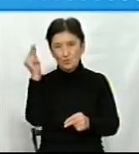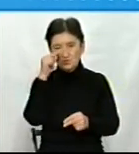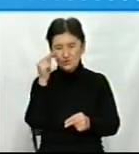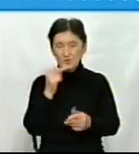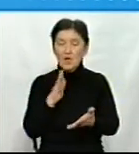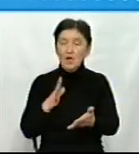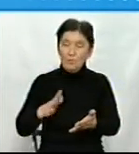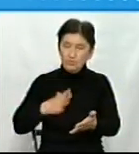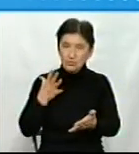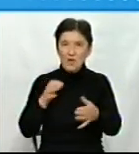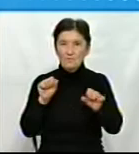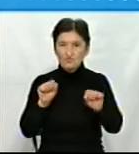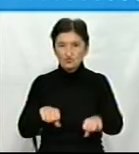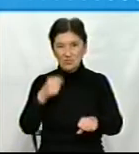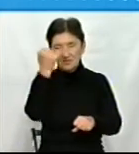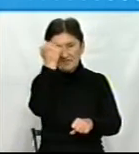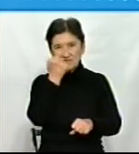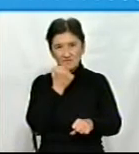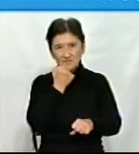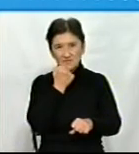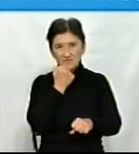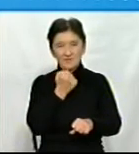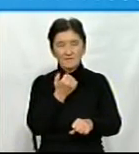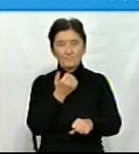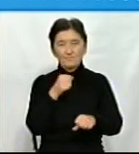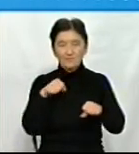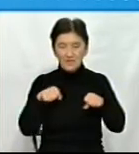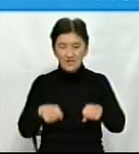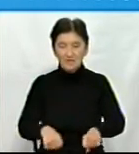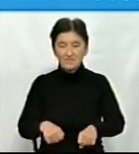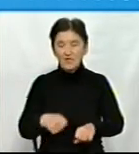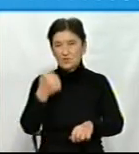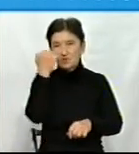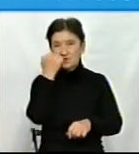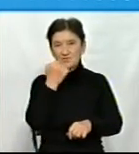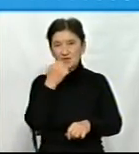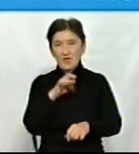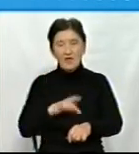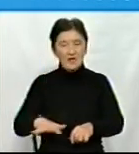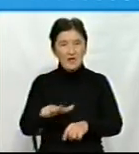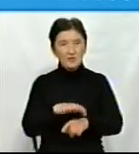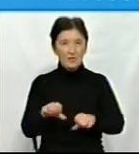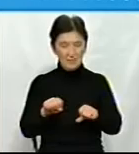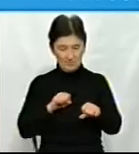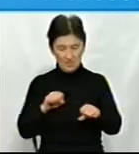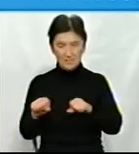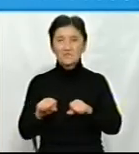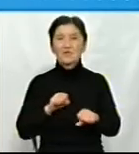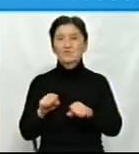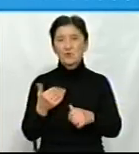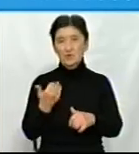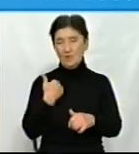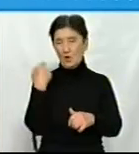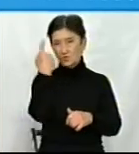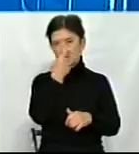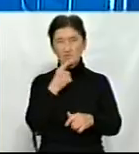завдяки регіональним органам влади, в тому числі завдяки районній державній адміністрації і райраді, я особисто